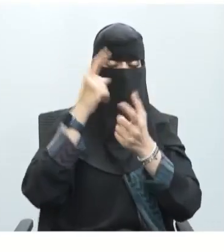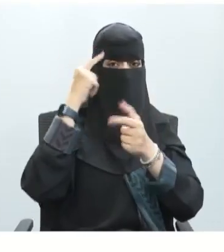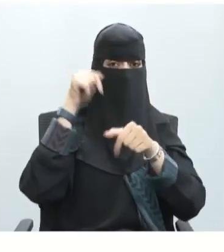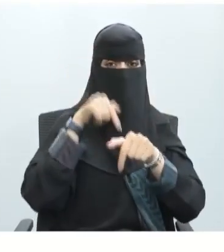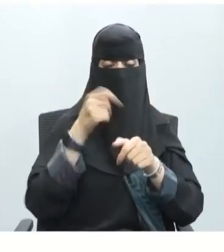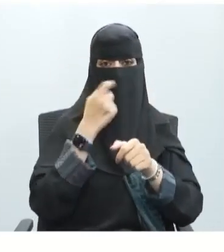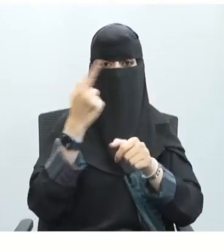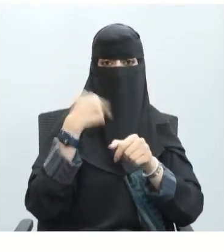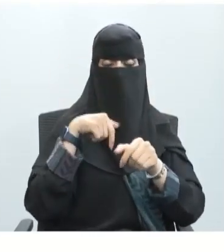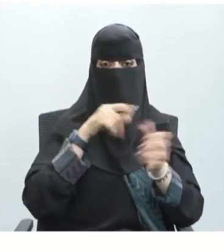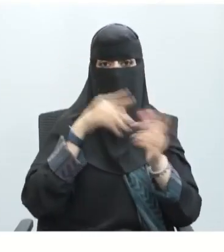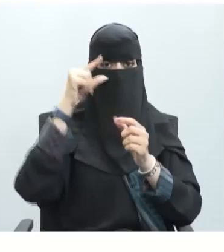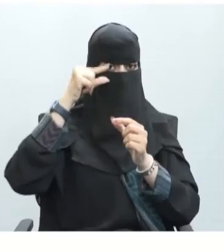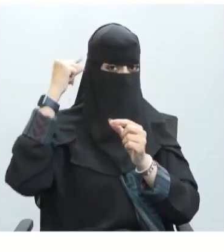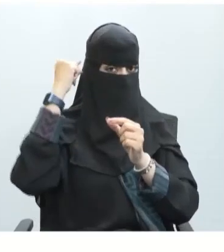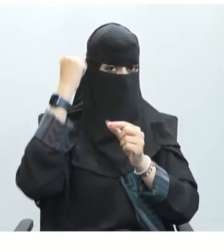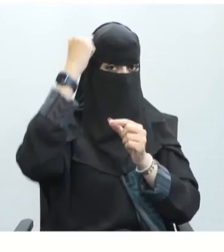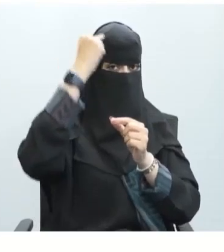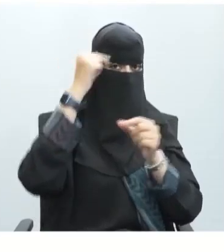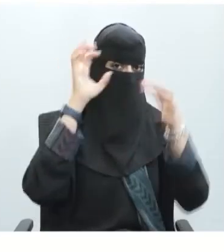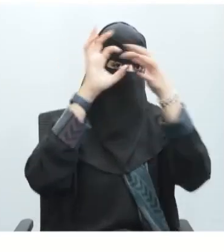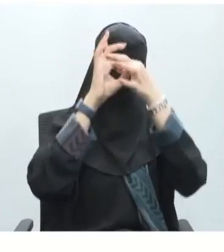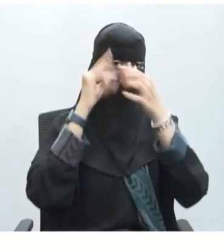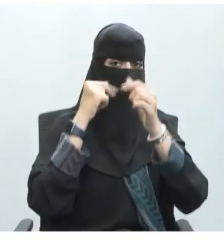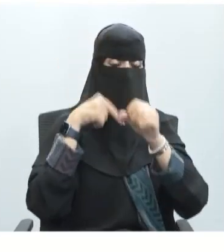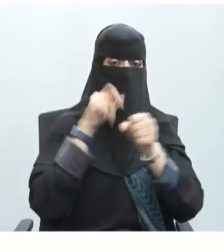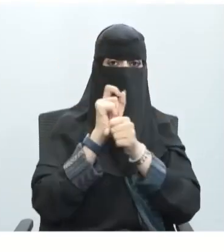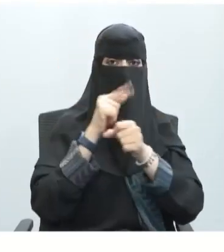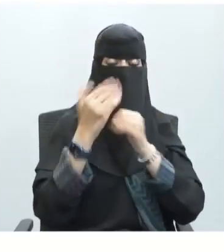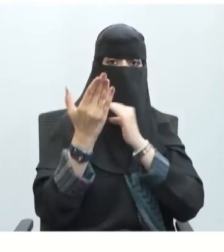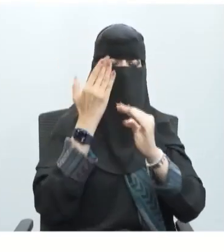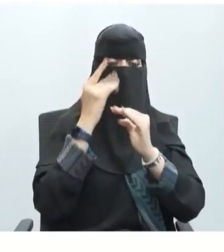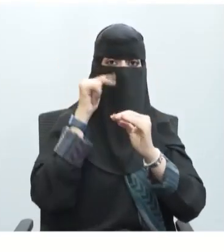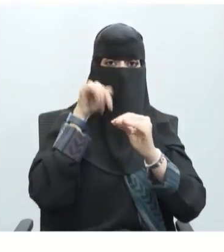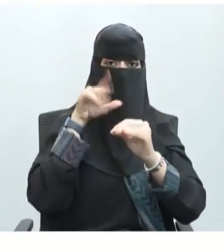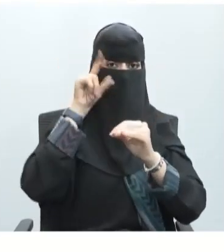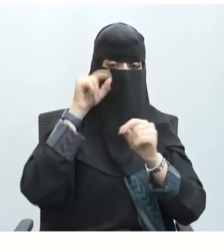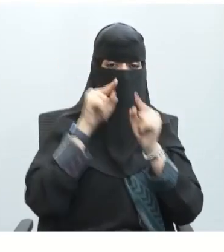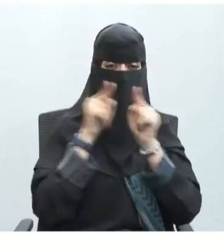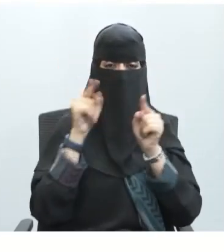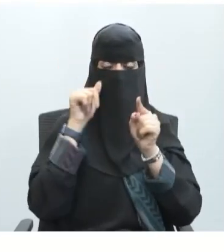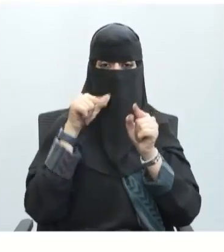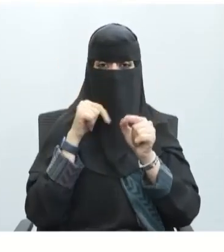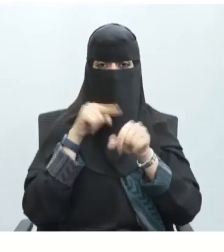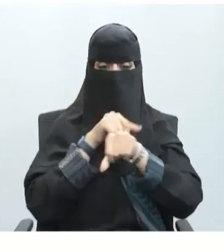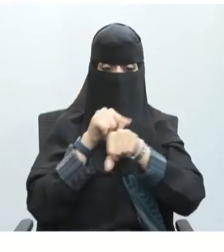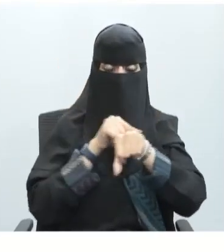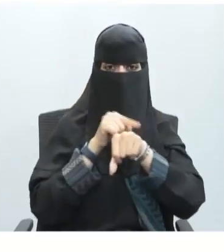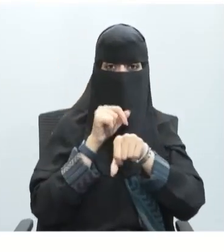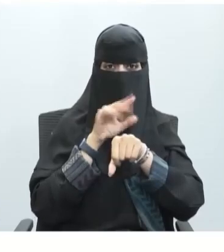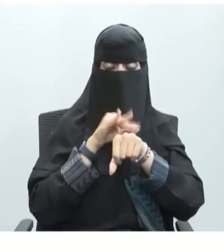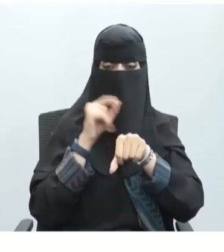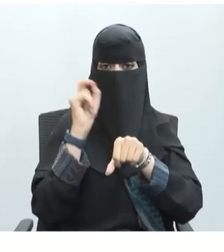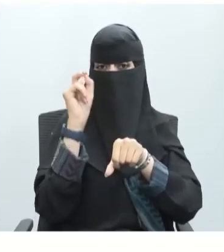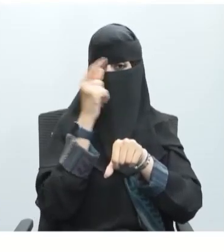وتنتقل السيالات العصبية المتعلقة برد الفعل المنعكس لرمش العين مسافات كصيرة وتستغرق